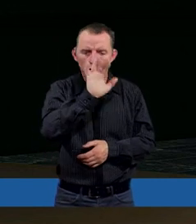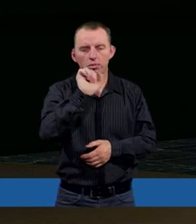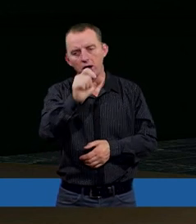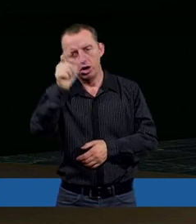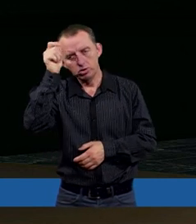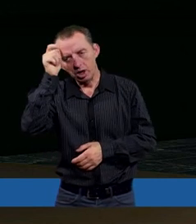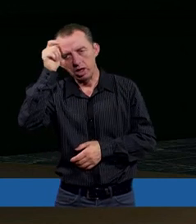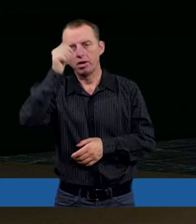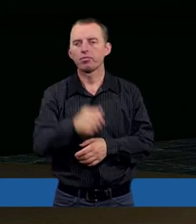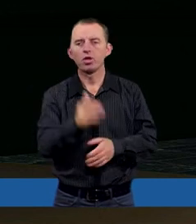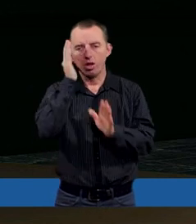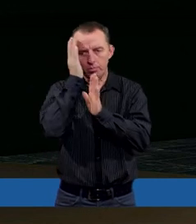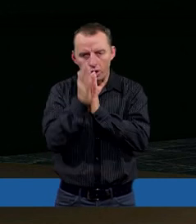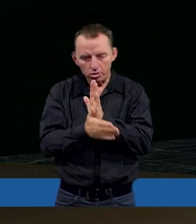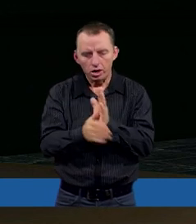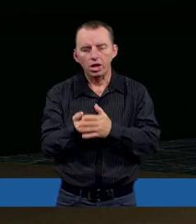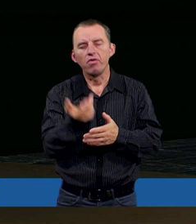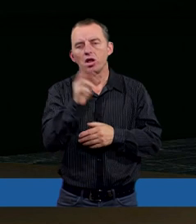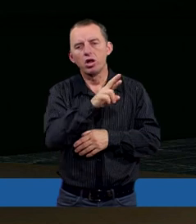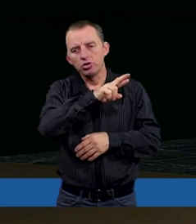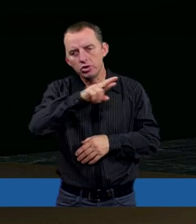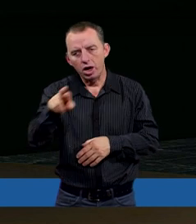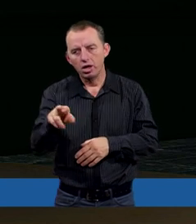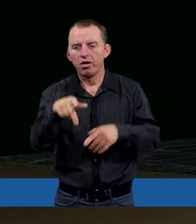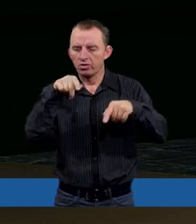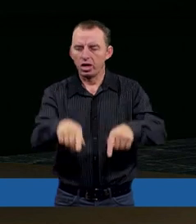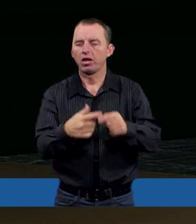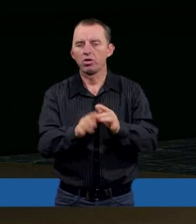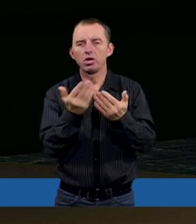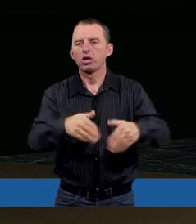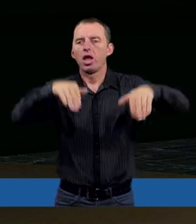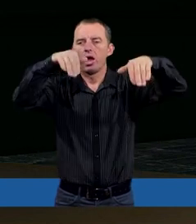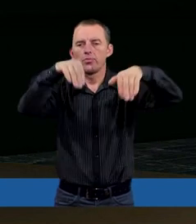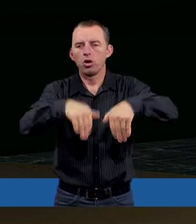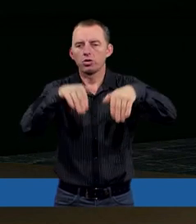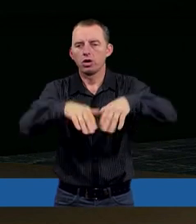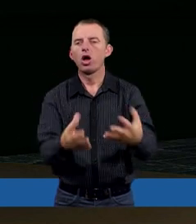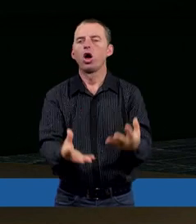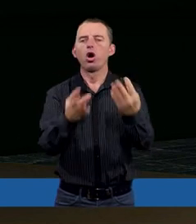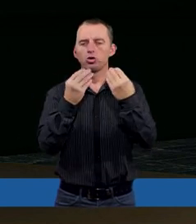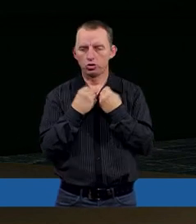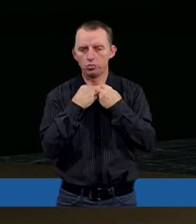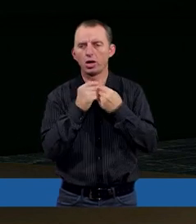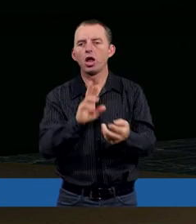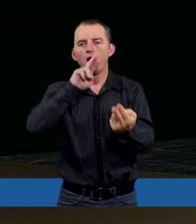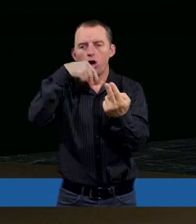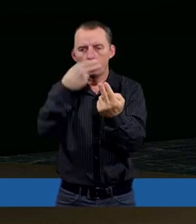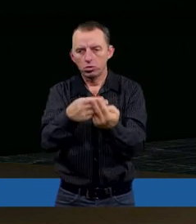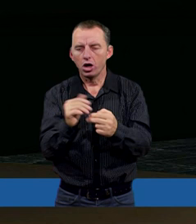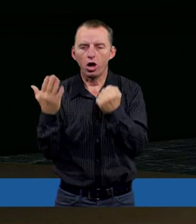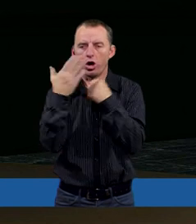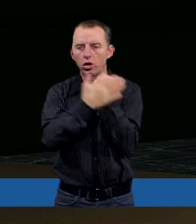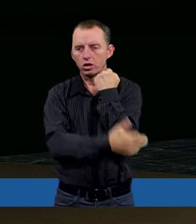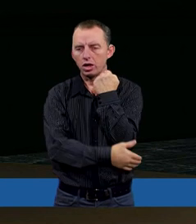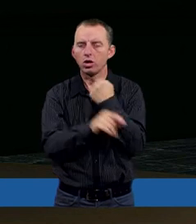szatanem. I po prostu na wiele rzeczy my w tej chwili nie możemy otrzymać odpowiedzi. Ostatecznie